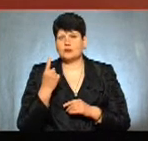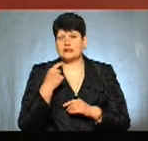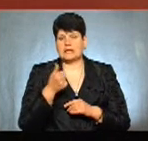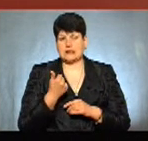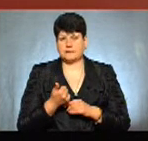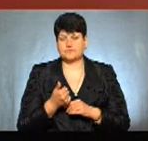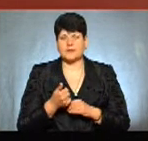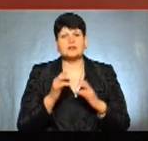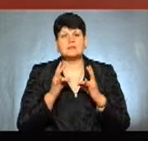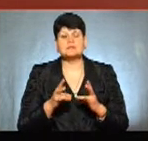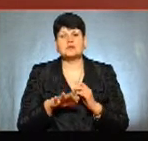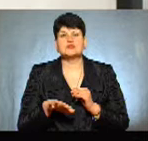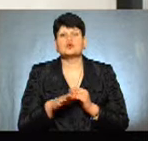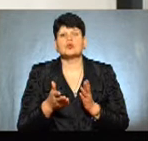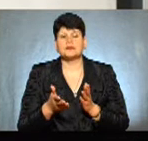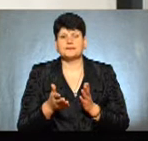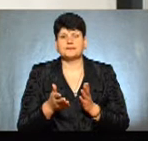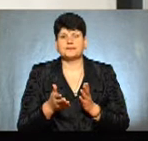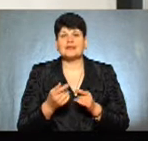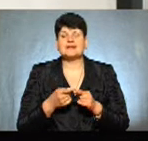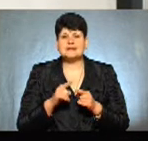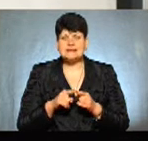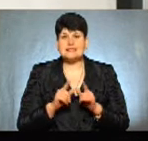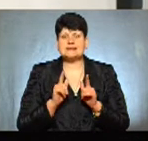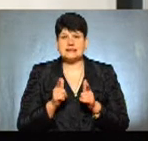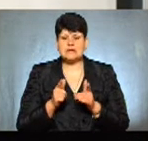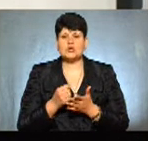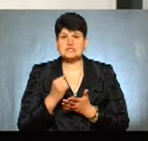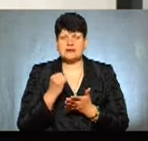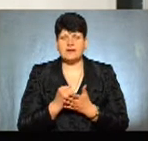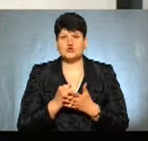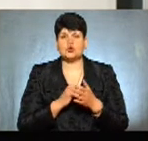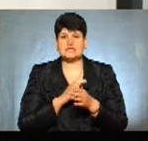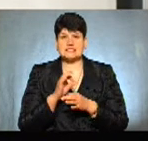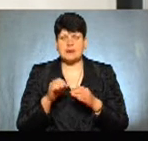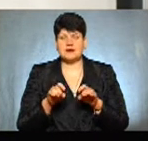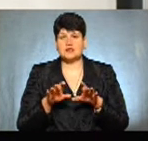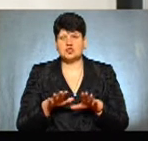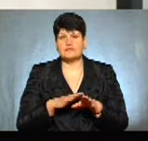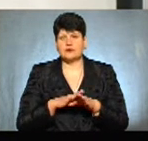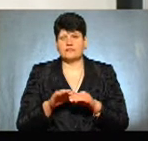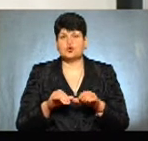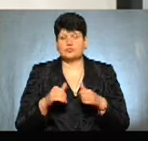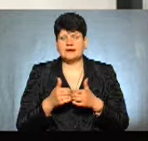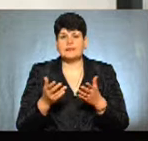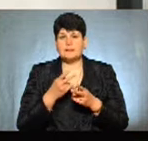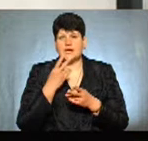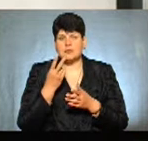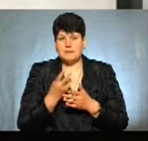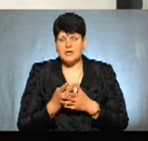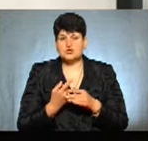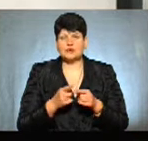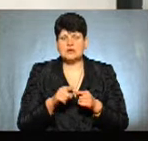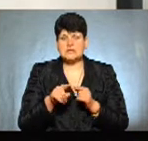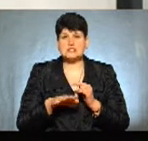небезпечні зони, передбачені цим новим диреком. Це згідно з затвердженої схеми рішенням економічного комітету, де передбачено ці